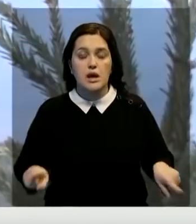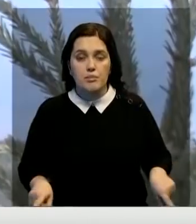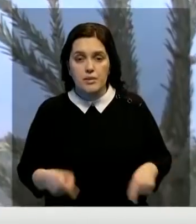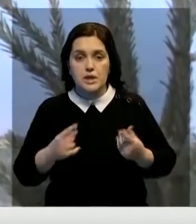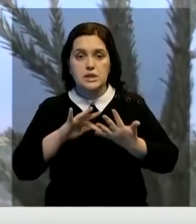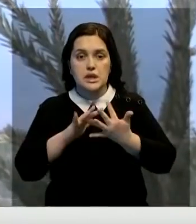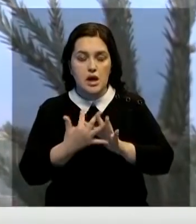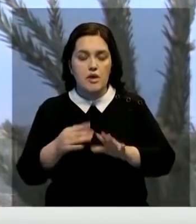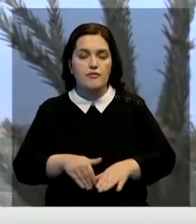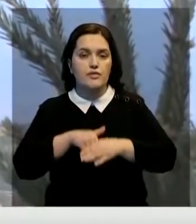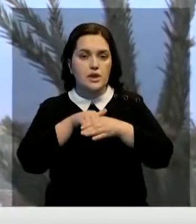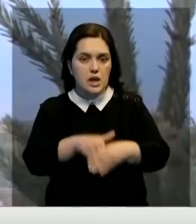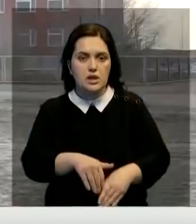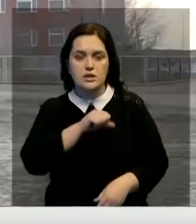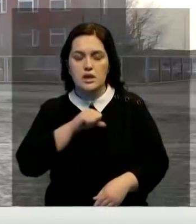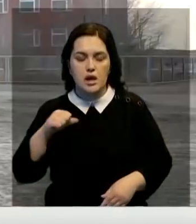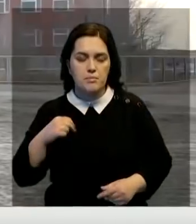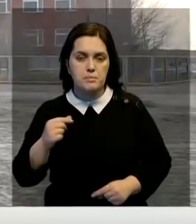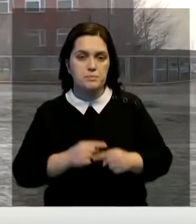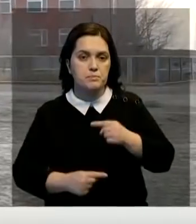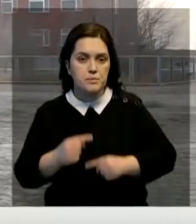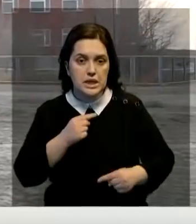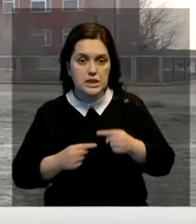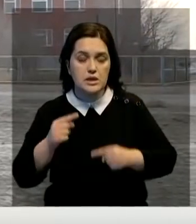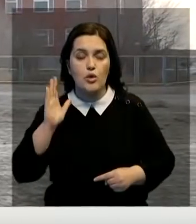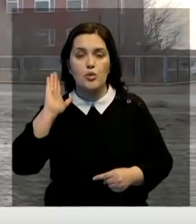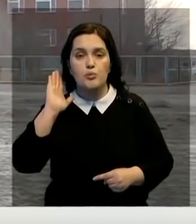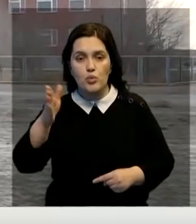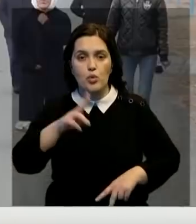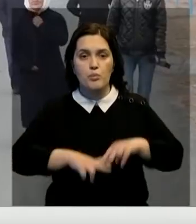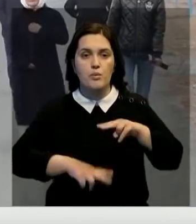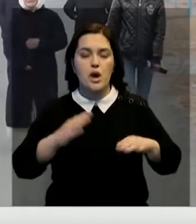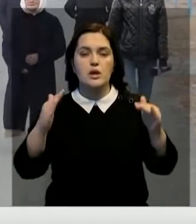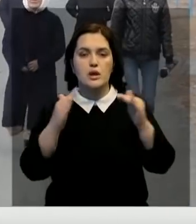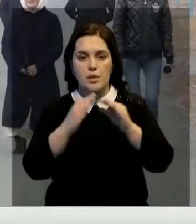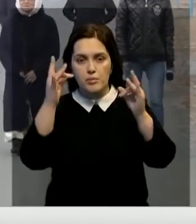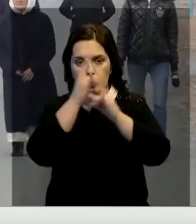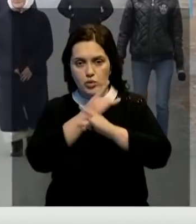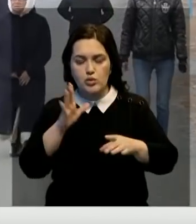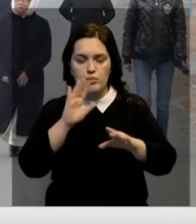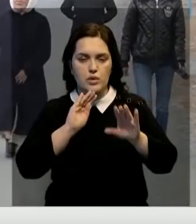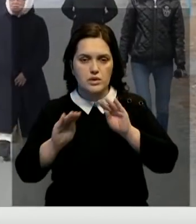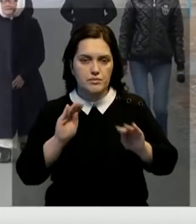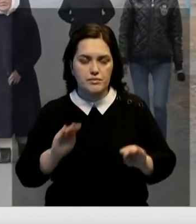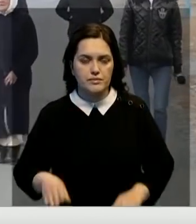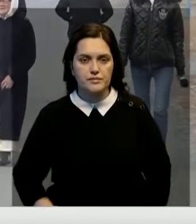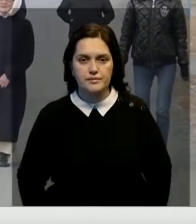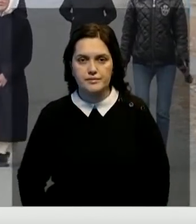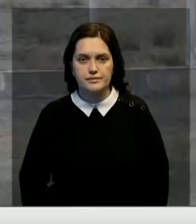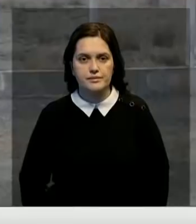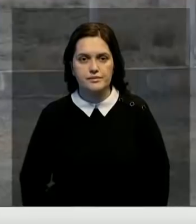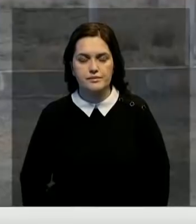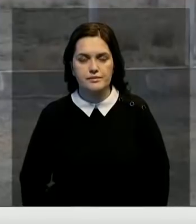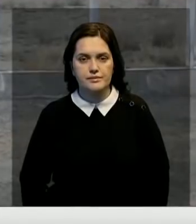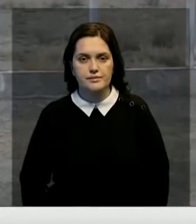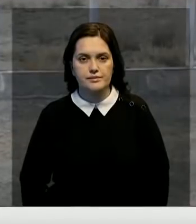немалый вклад вносят местные бизнесмены. А в будущем в селах планируют возвести дома культуры и этноархеологический музей. Асим Утешева,